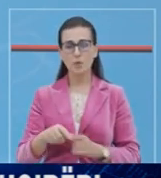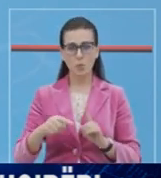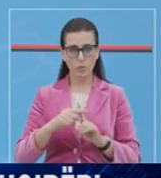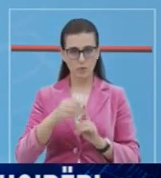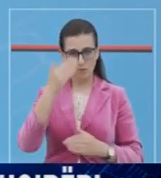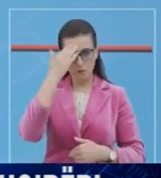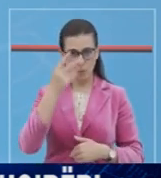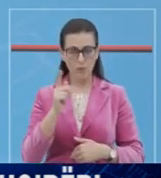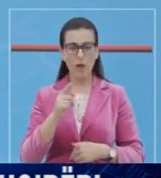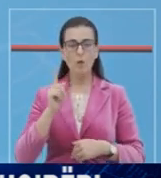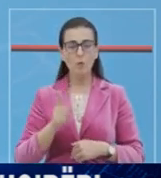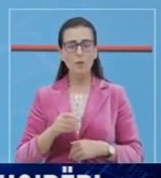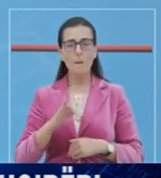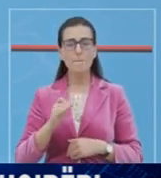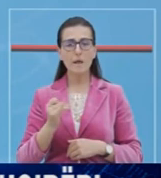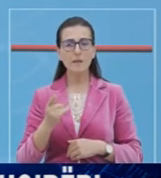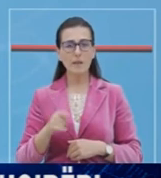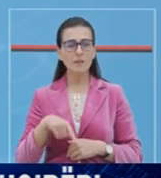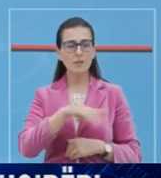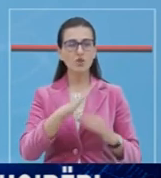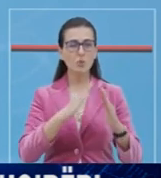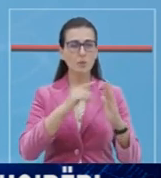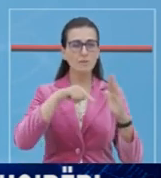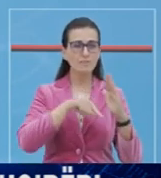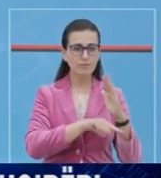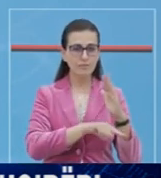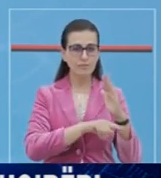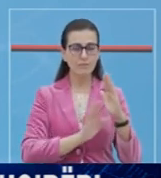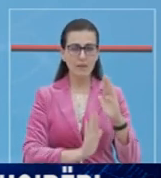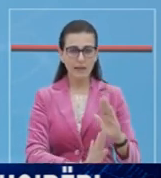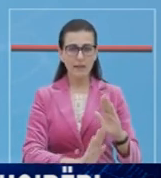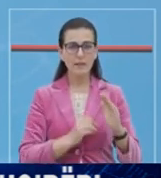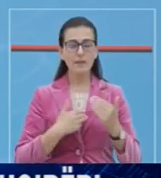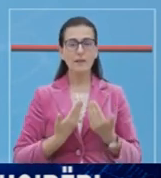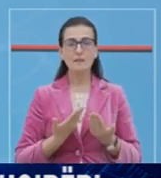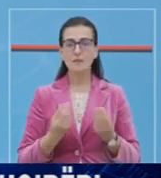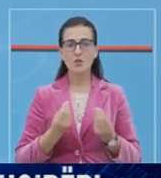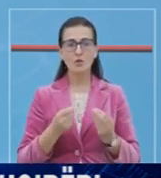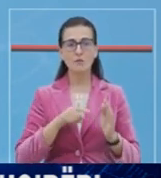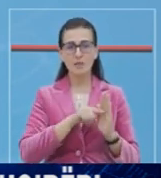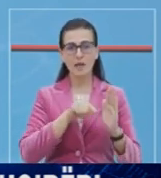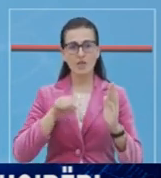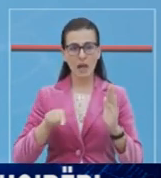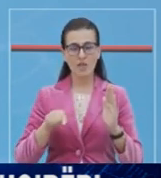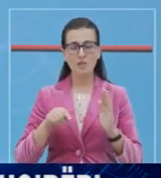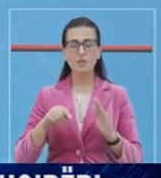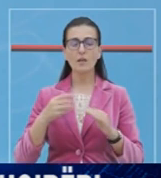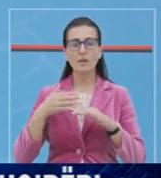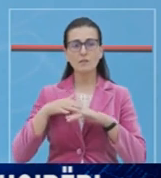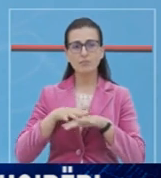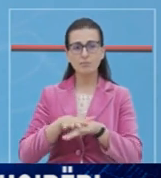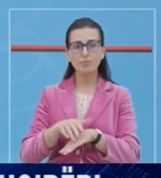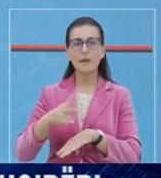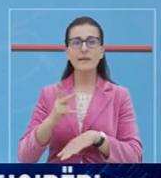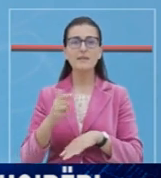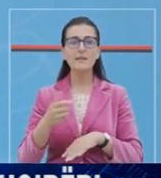pozitiv, duhet të vetë izolohet, dhe se shkelja e regullave nga kushtë do, do të konsiderohet rezikë